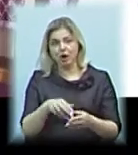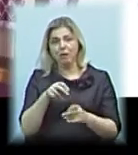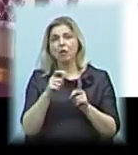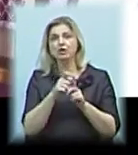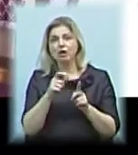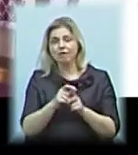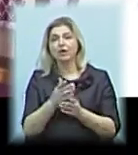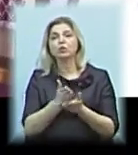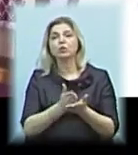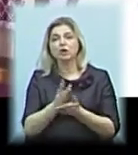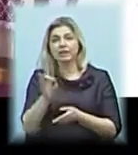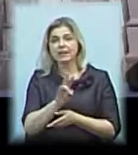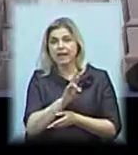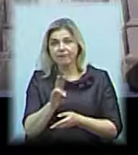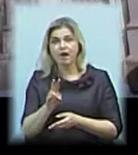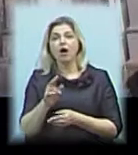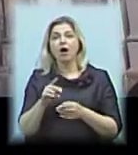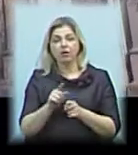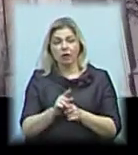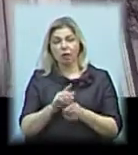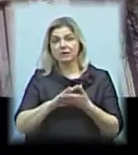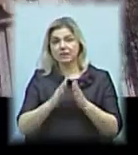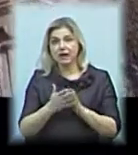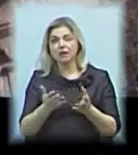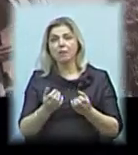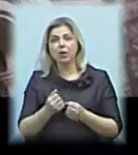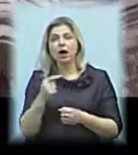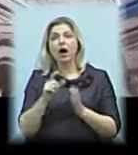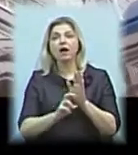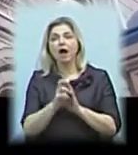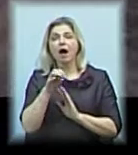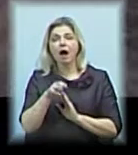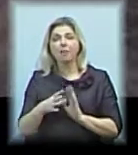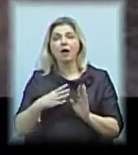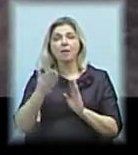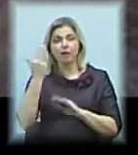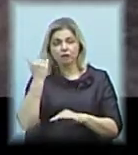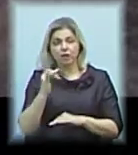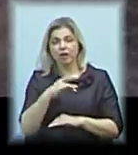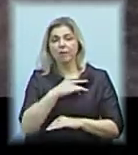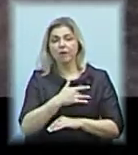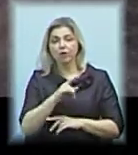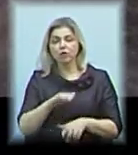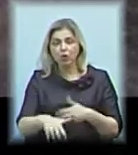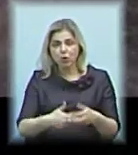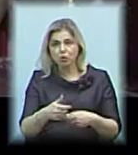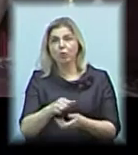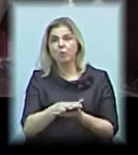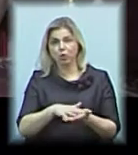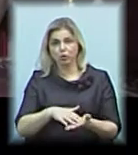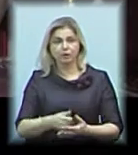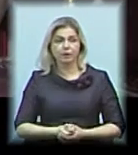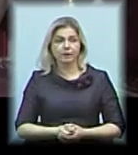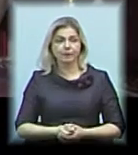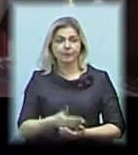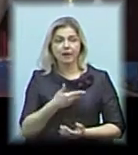настоятеля церкви, отця Сергія, у такому стані він отримав храм від колишнього настоятеля. Підозрює, що розкопки продовжуються. Ми вже